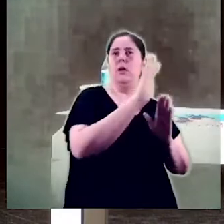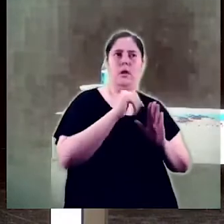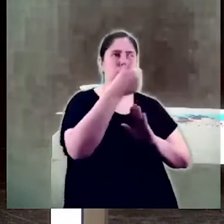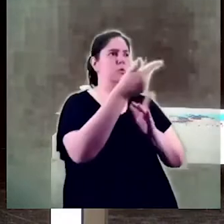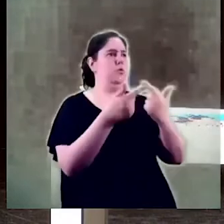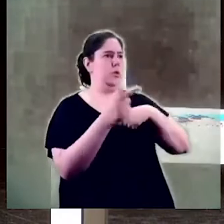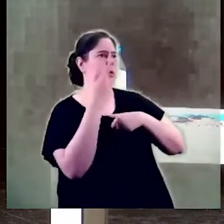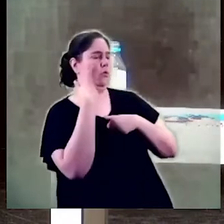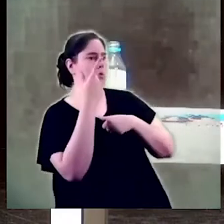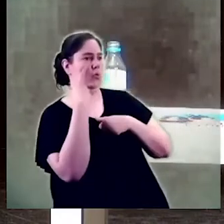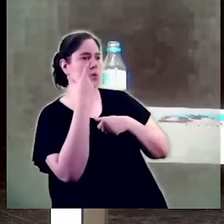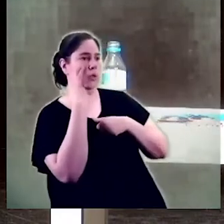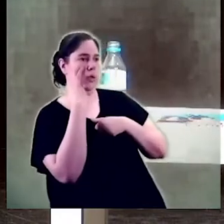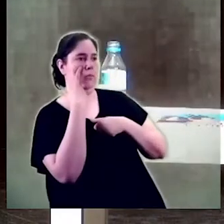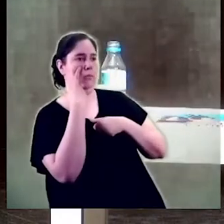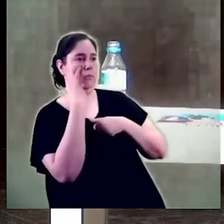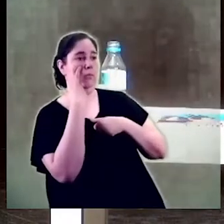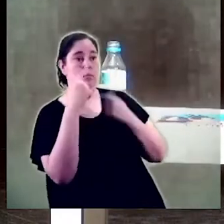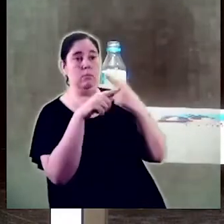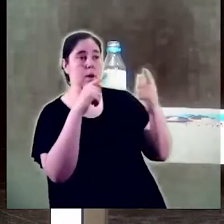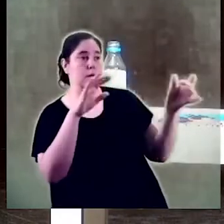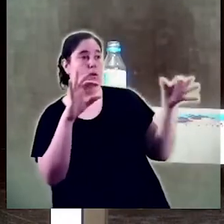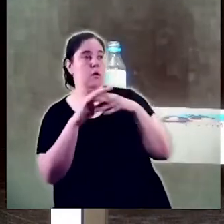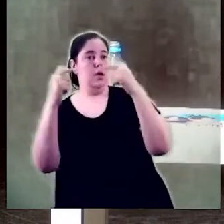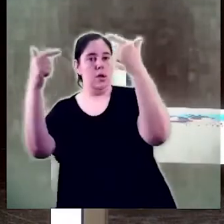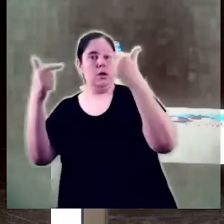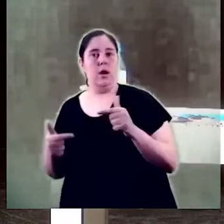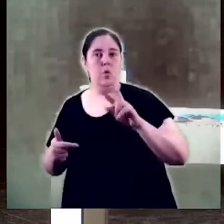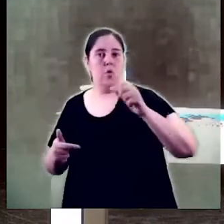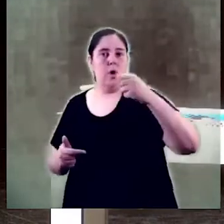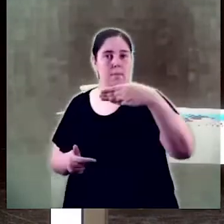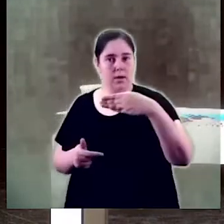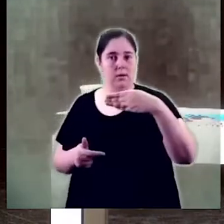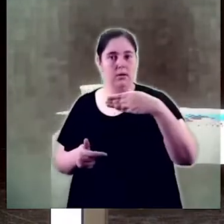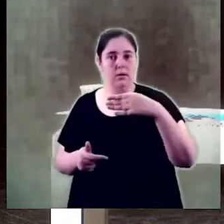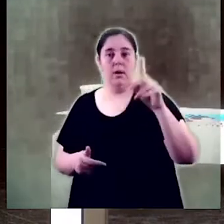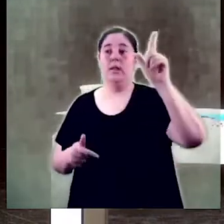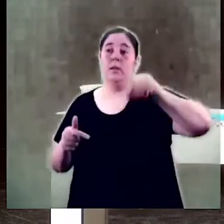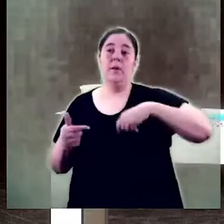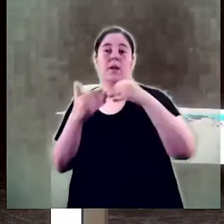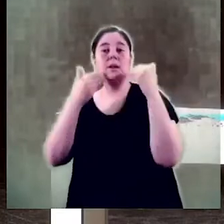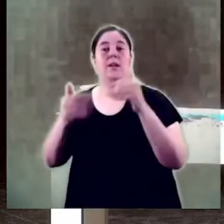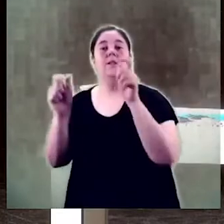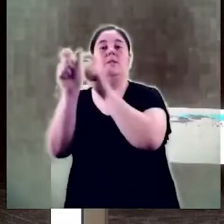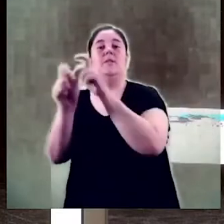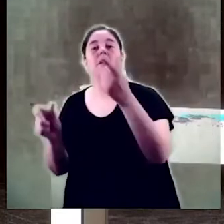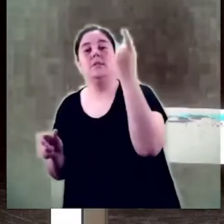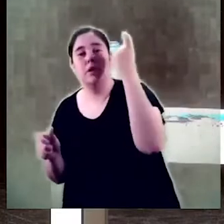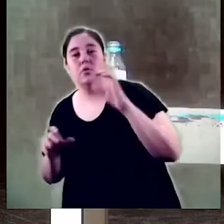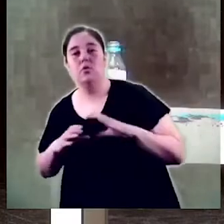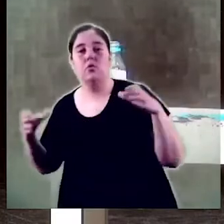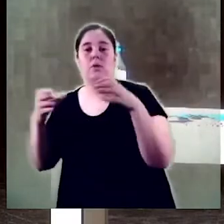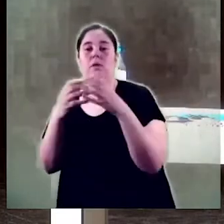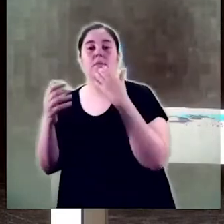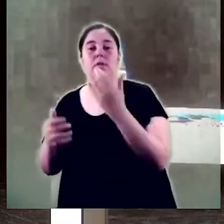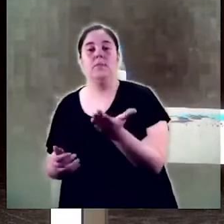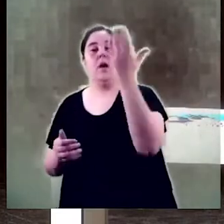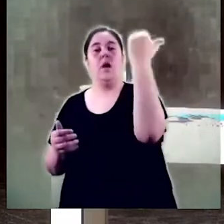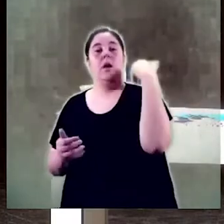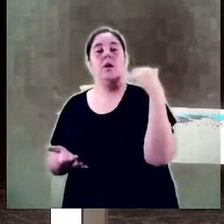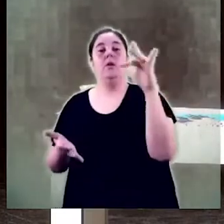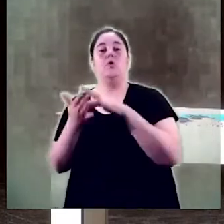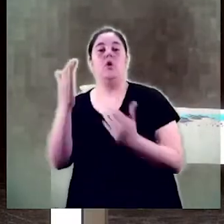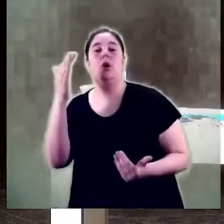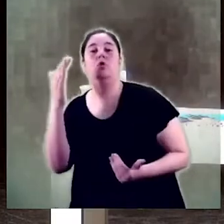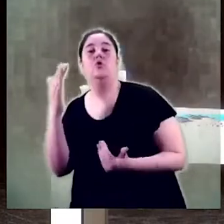no ens és alier si no el grau no existiria i arriba gràcies al conjunt d'estudiants que ja ara ho feien ahir per exemple en